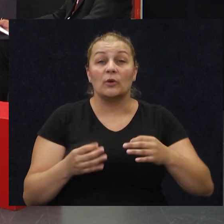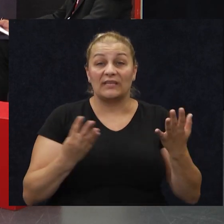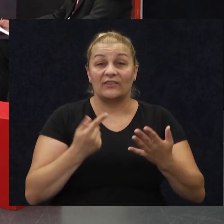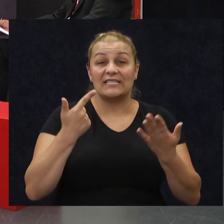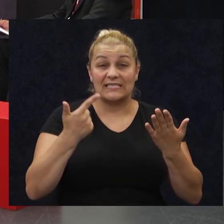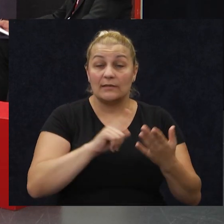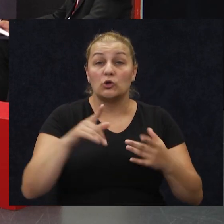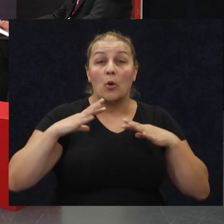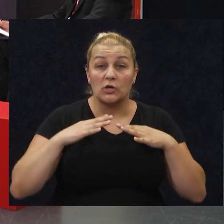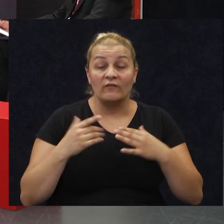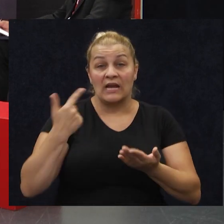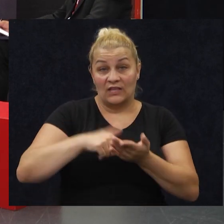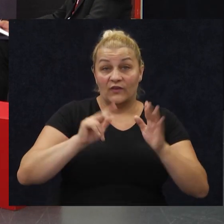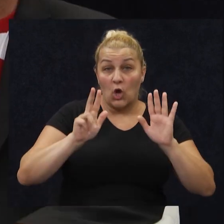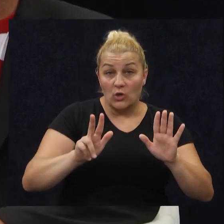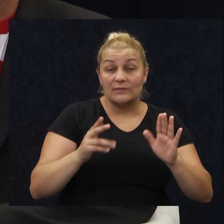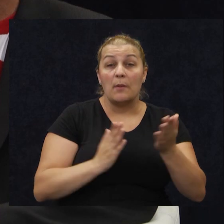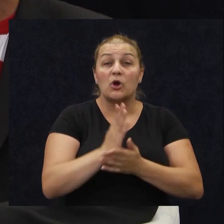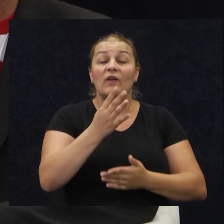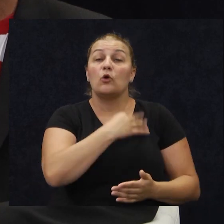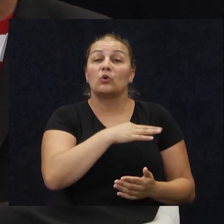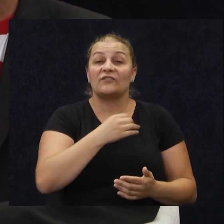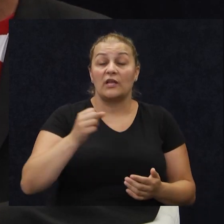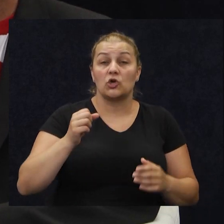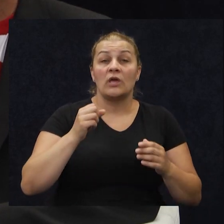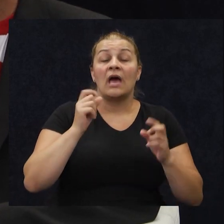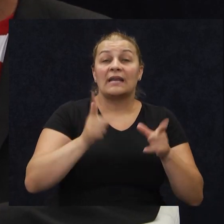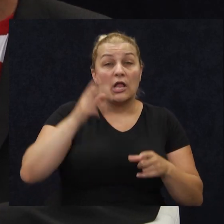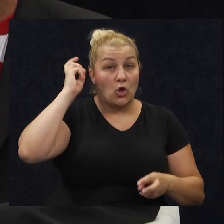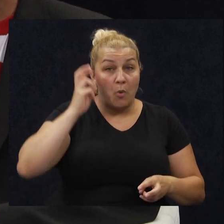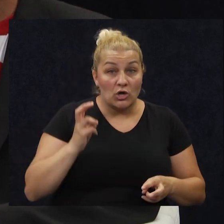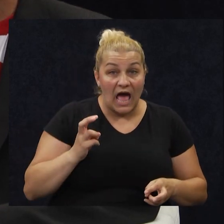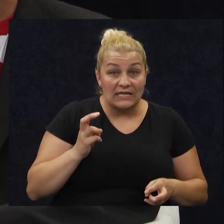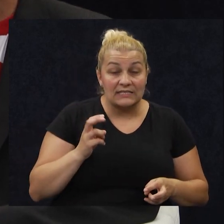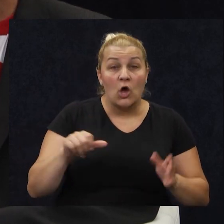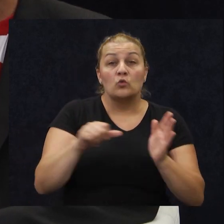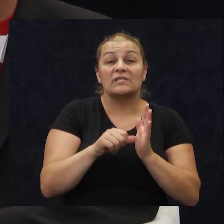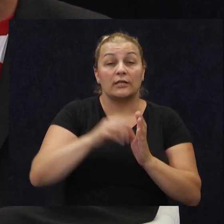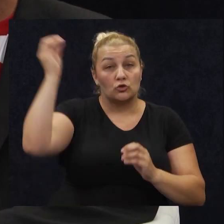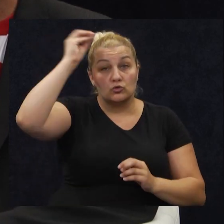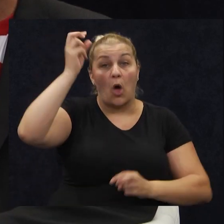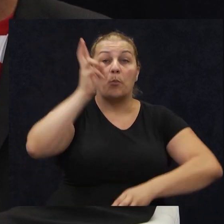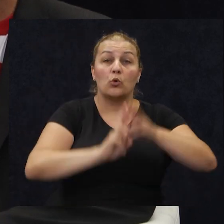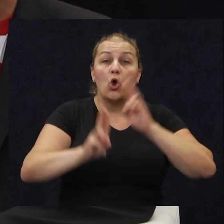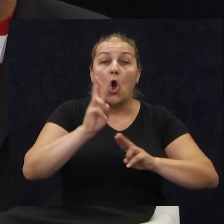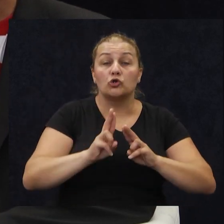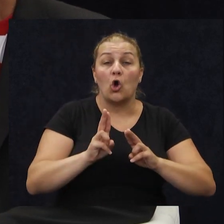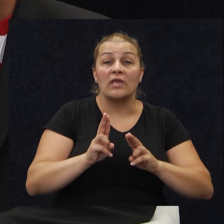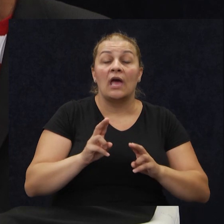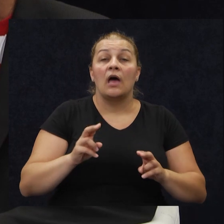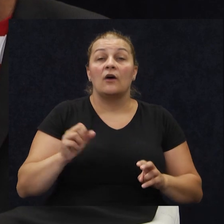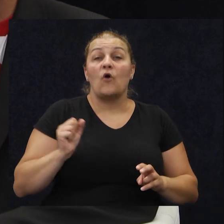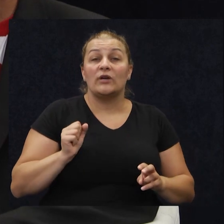umirovljenja 2008. proveli u Hrvatskoj ratnoj mornarici, u sljedeću za obuku i odgoj vojnika mornara.